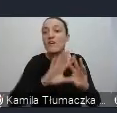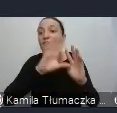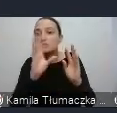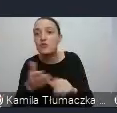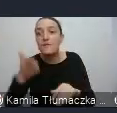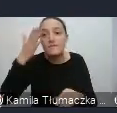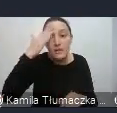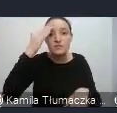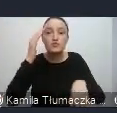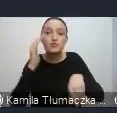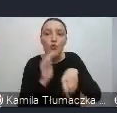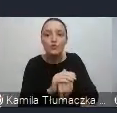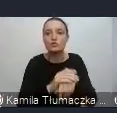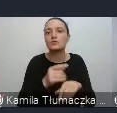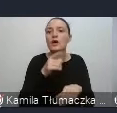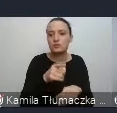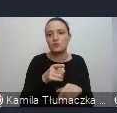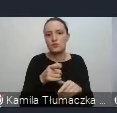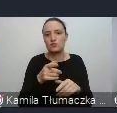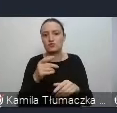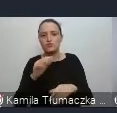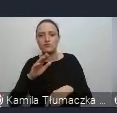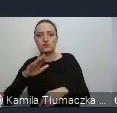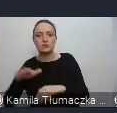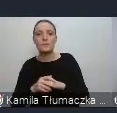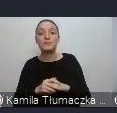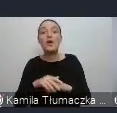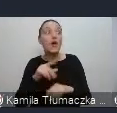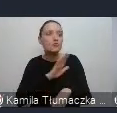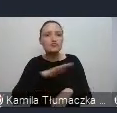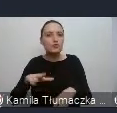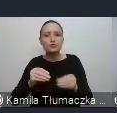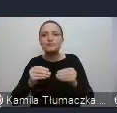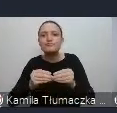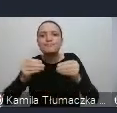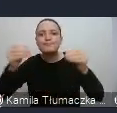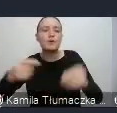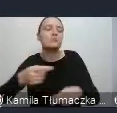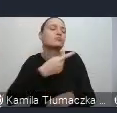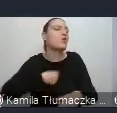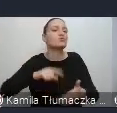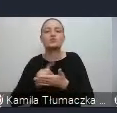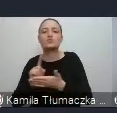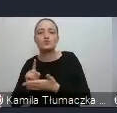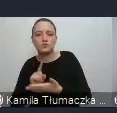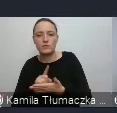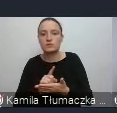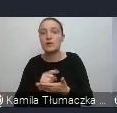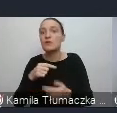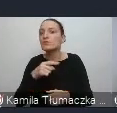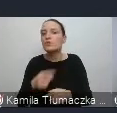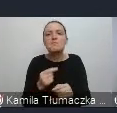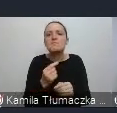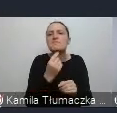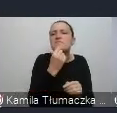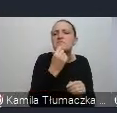rodziców. Postępy dzieci są dla nas ogromnym źródłem satysfakcji. Cieszą nas tak naprawdę najmniejsze sukcesy. Bardzo